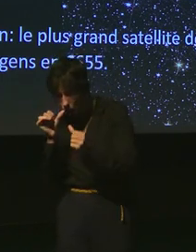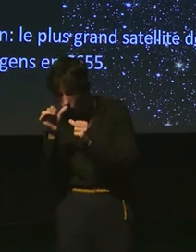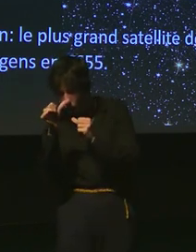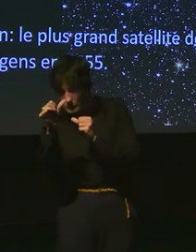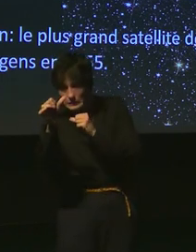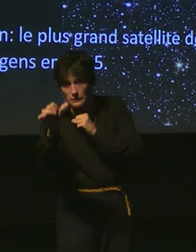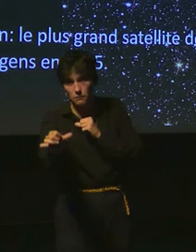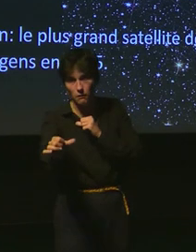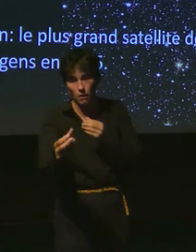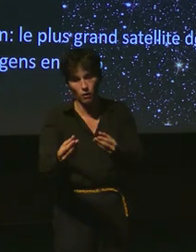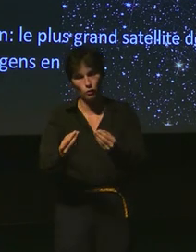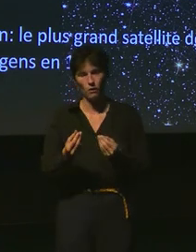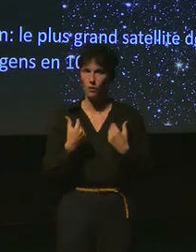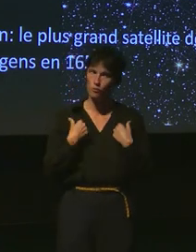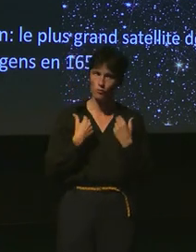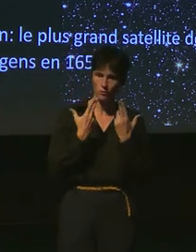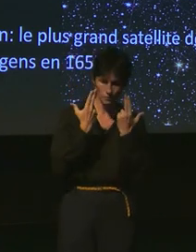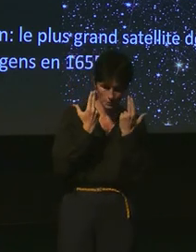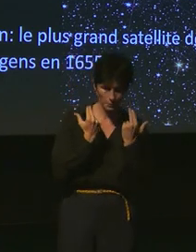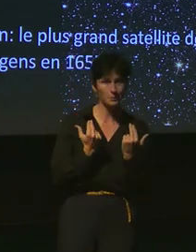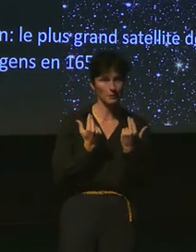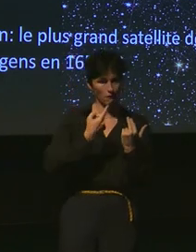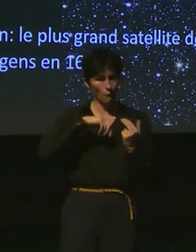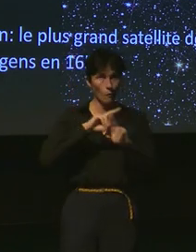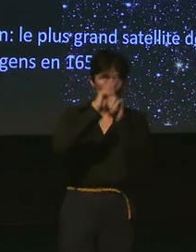ça nous rend très modeste parce que les sœurs ont fait dans l'hiver